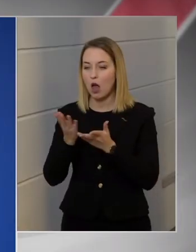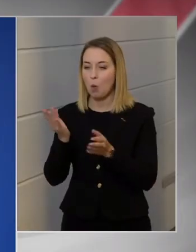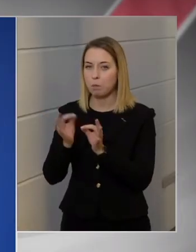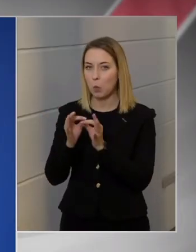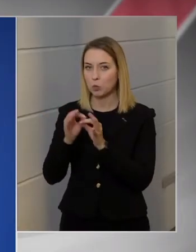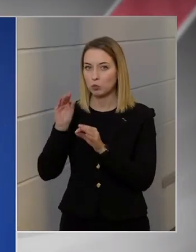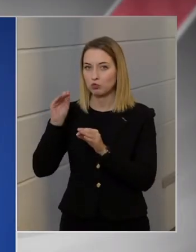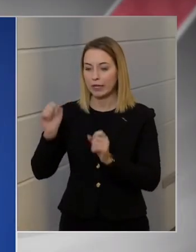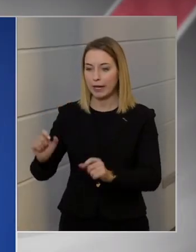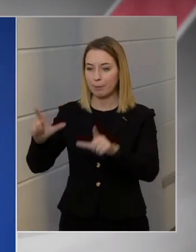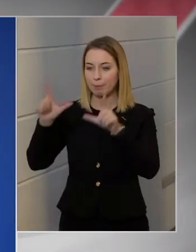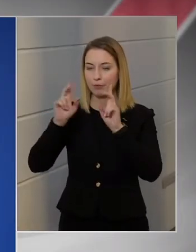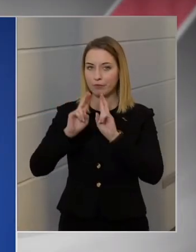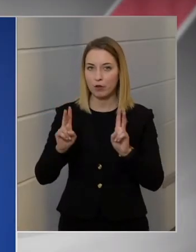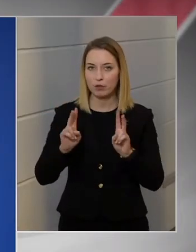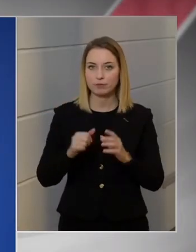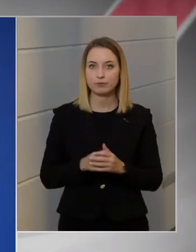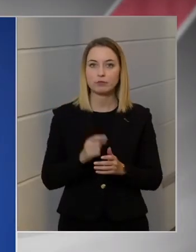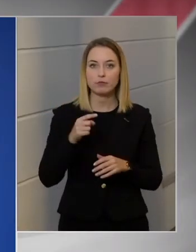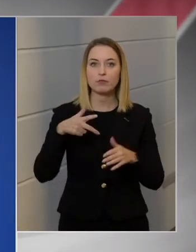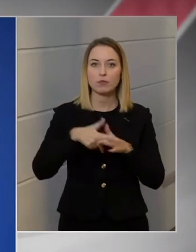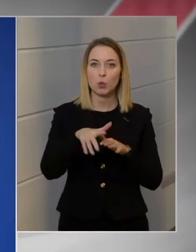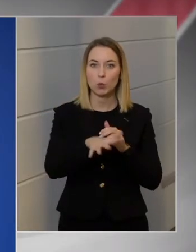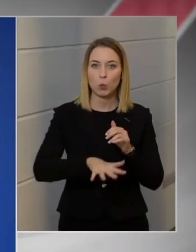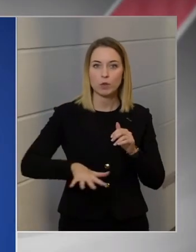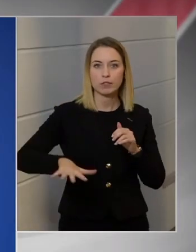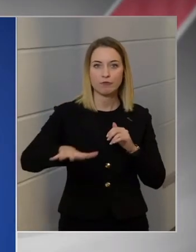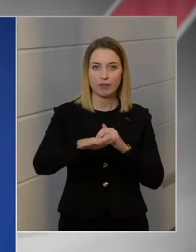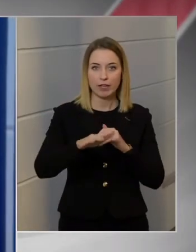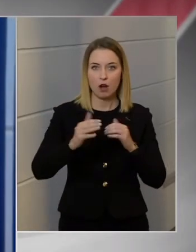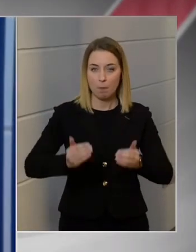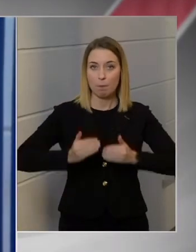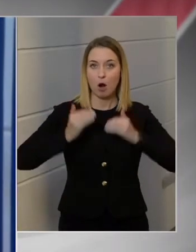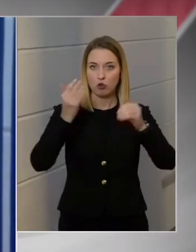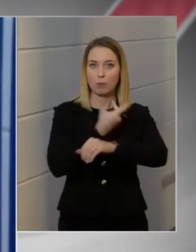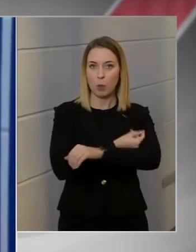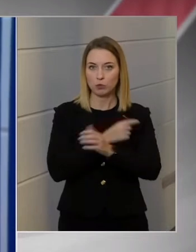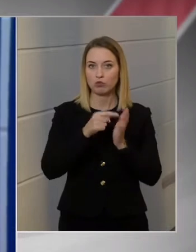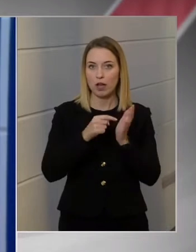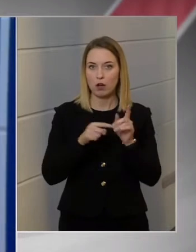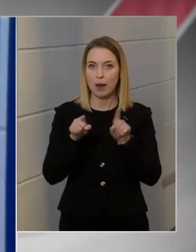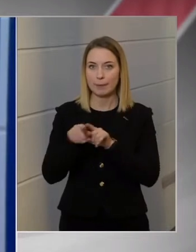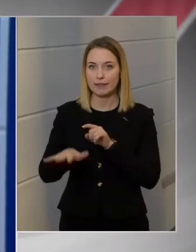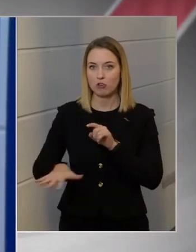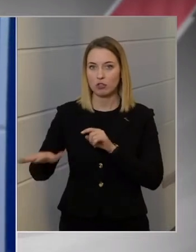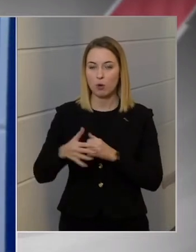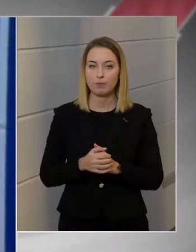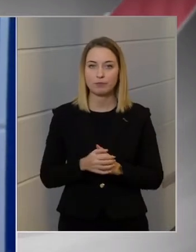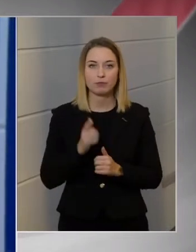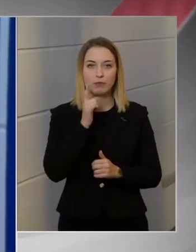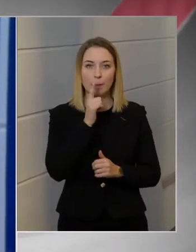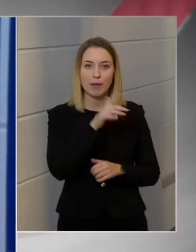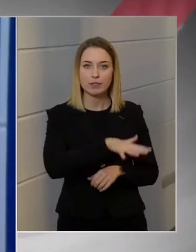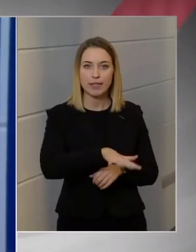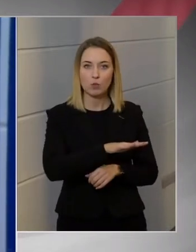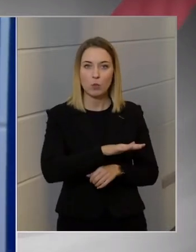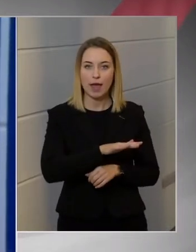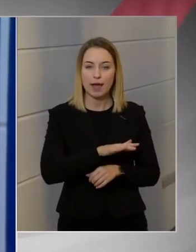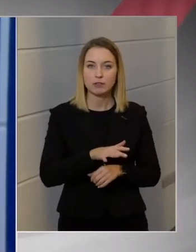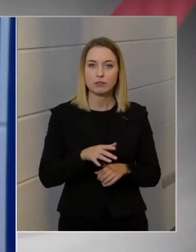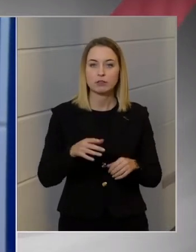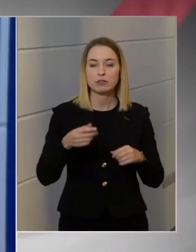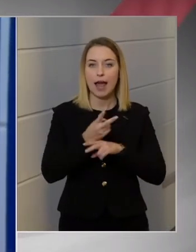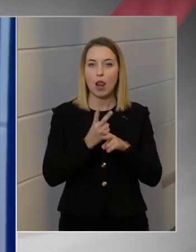Összességben a közfér a oltottsága lényegesen magasabb, mint a társadalomé. És mik azok a területek, ahol alacsonyabb az állami